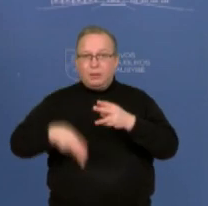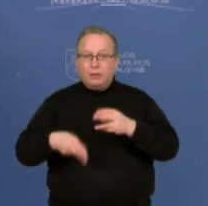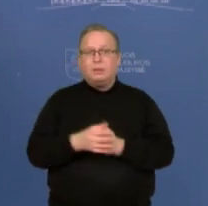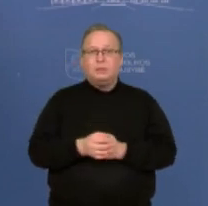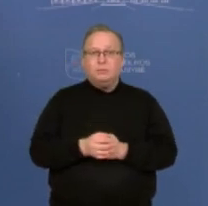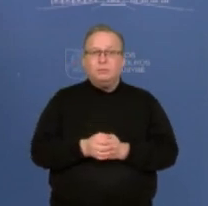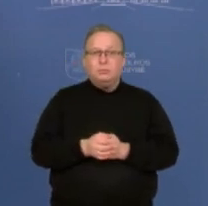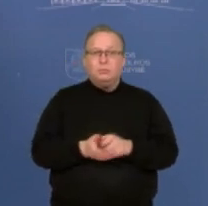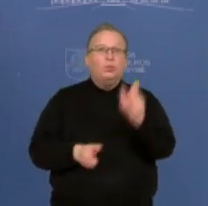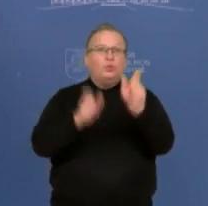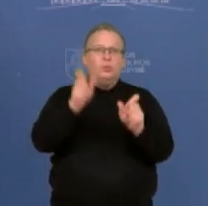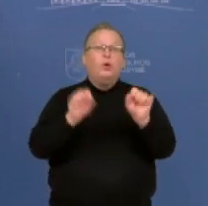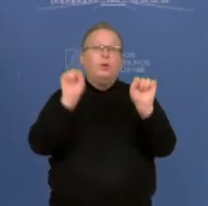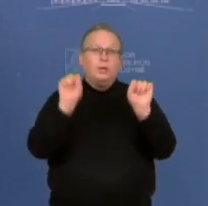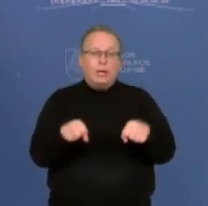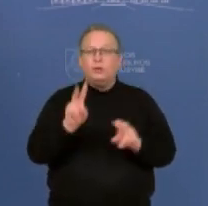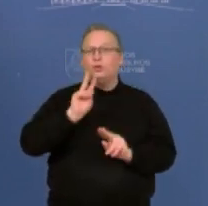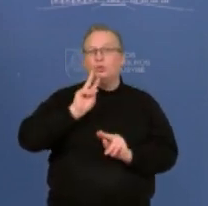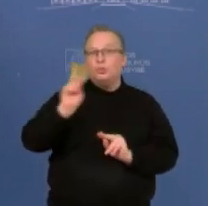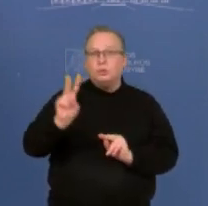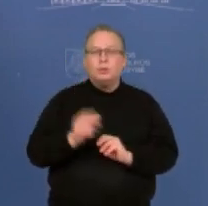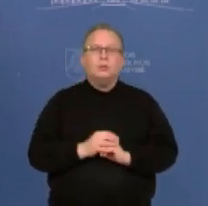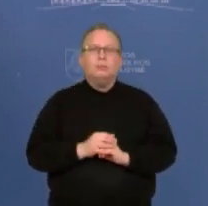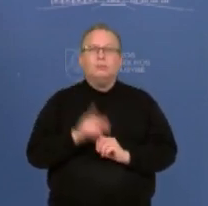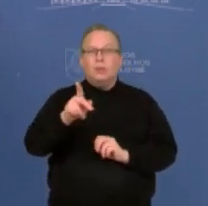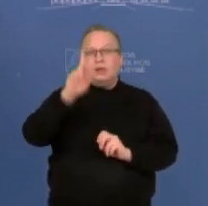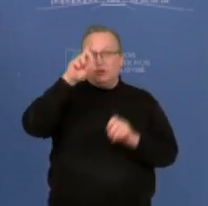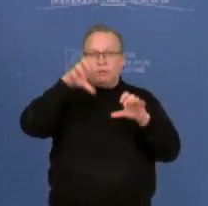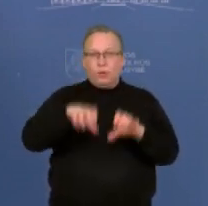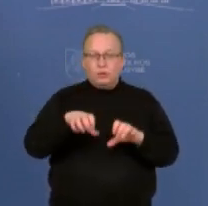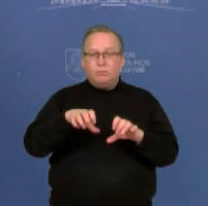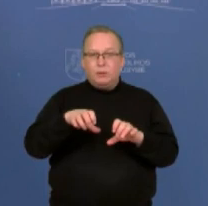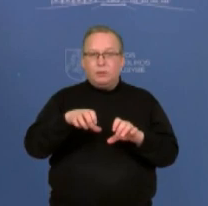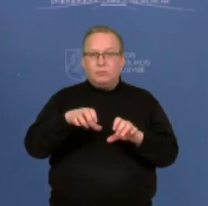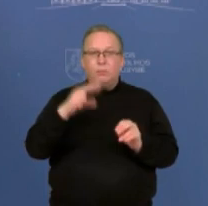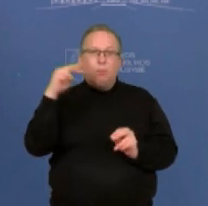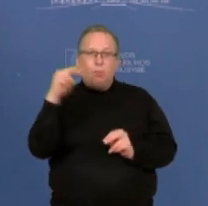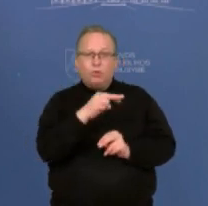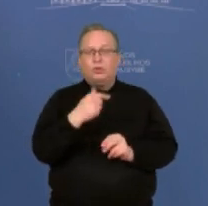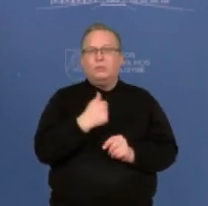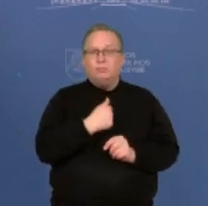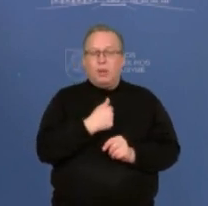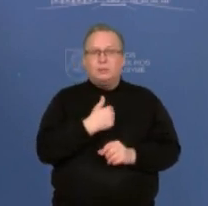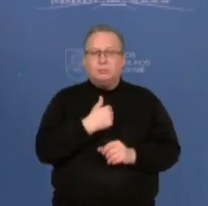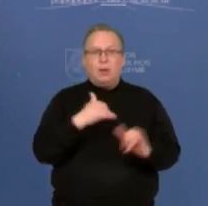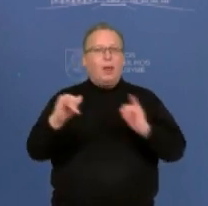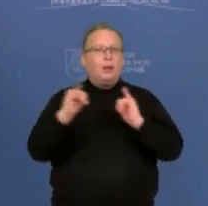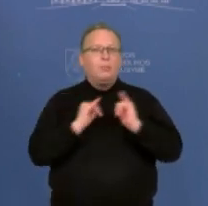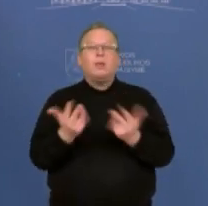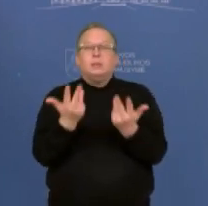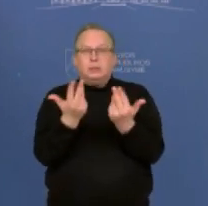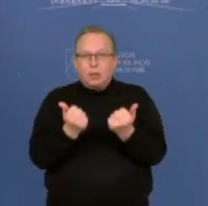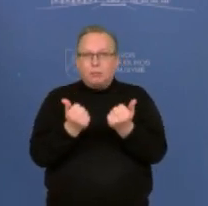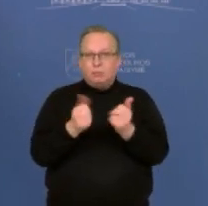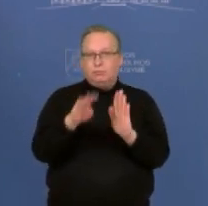asmenys gali skūsti, bet šitoje vietoje, na, iš vyriausybės pusės mes jaučiamės tvirtą ir darome tai, kas, na,